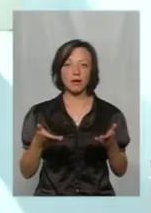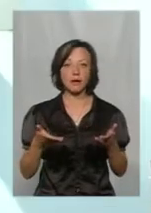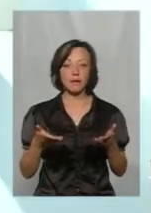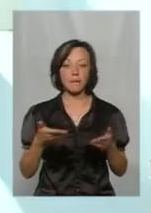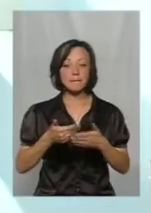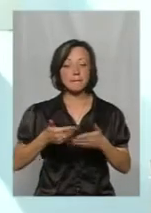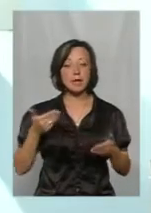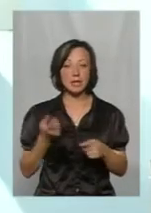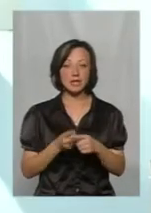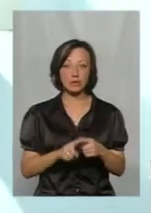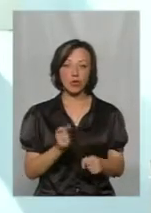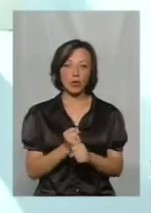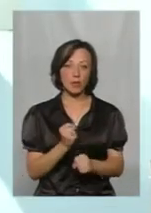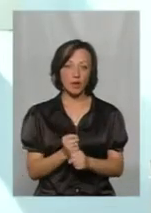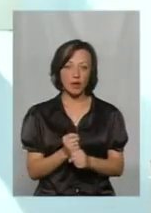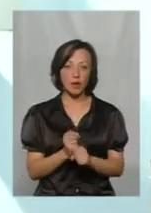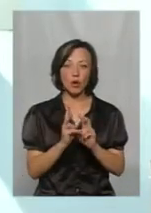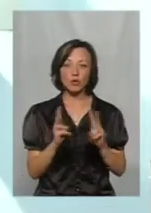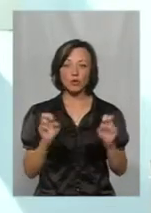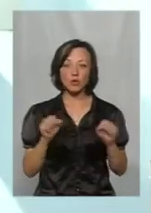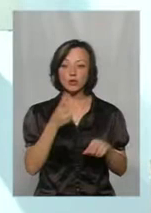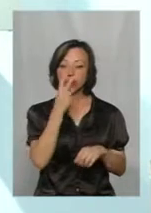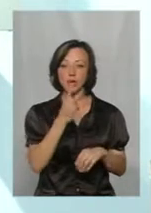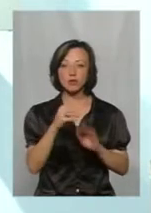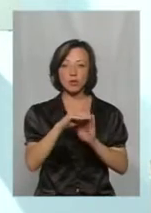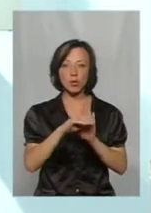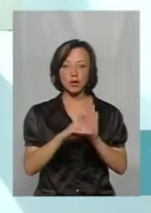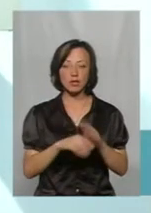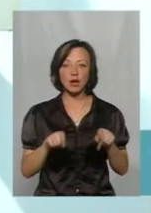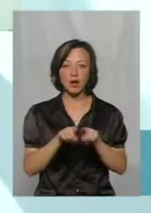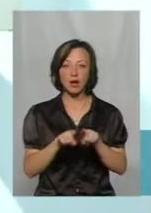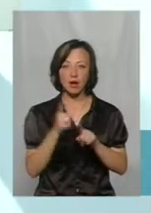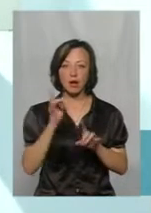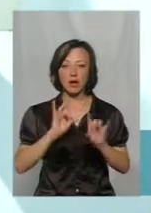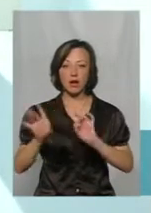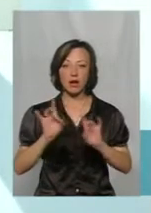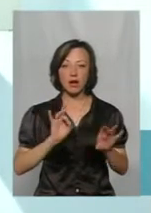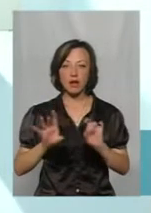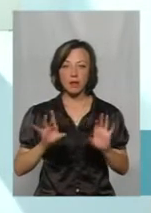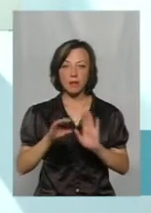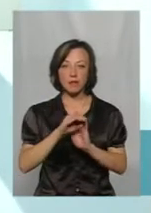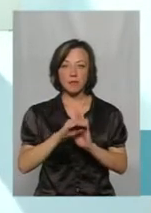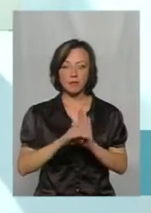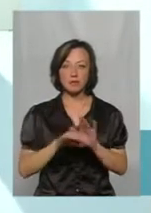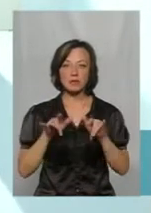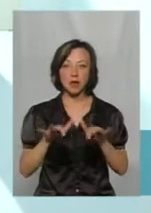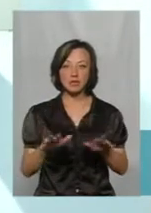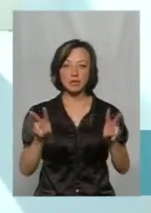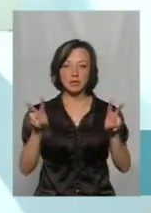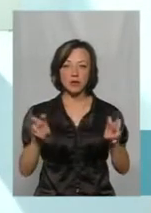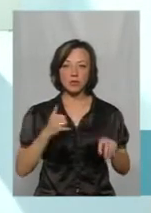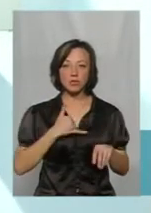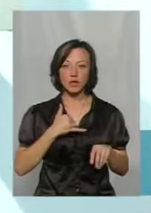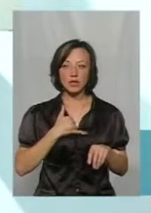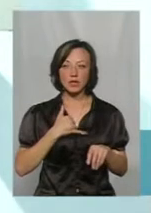Перед тим ми робили, хто може теж спостерігав за передачами, така одна з рекламних заходів назвати, у нас була